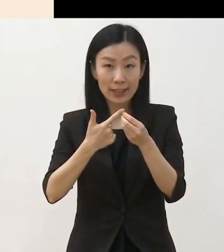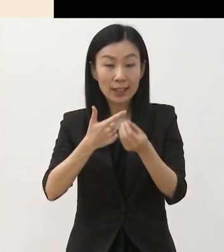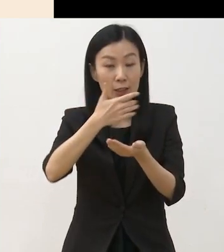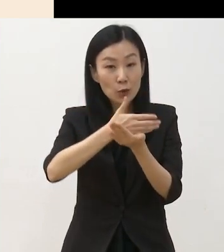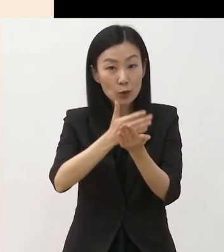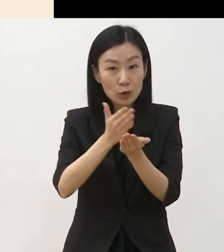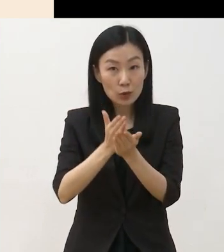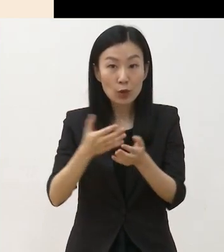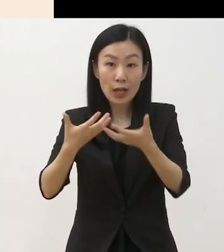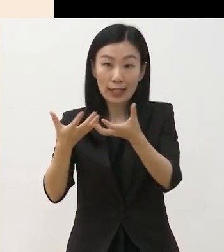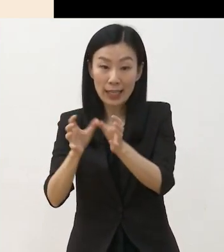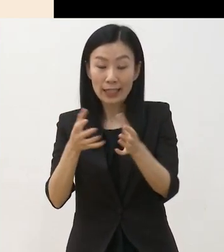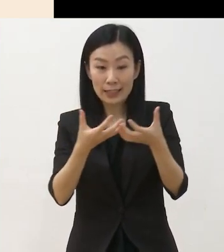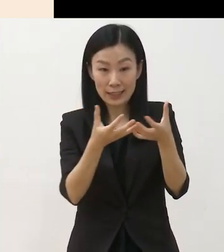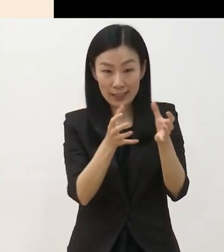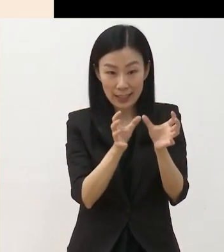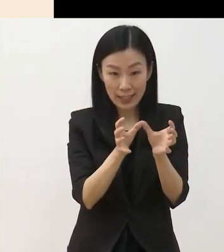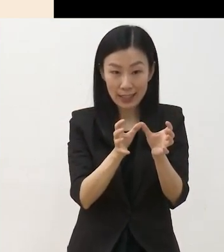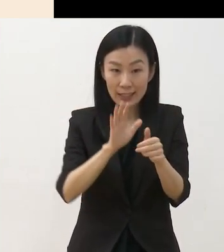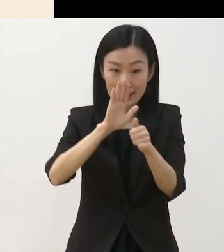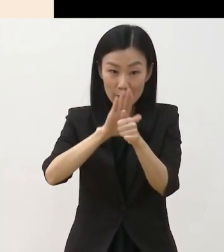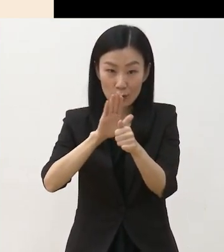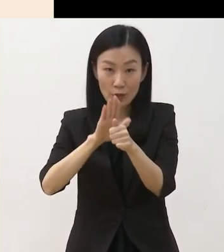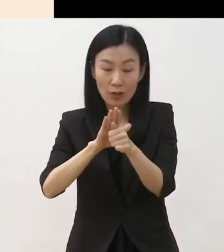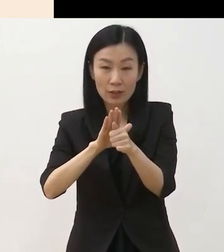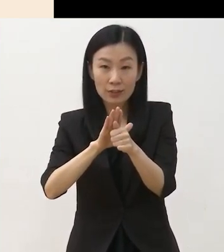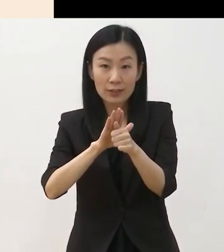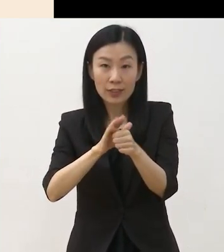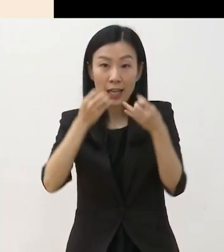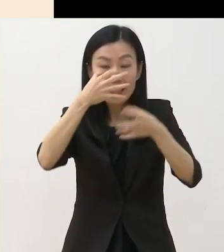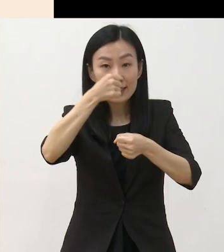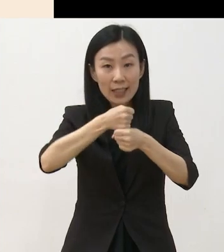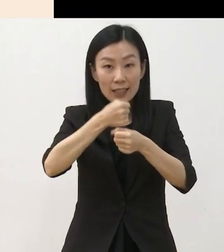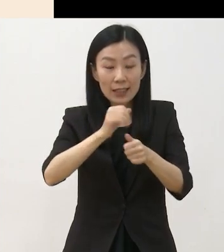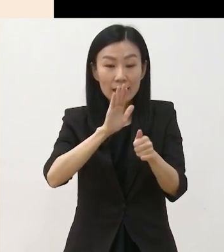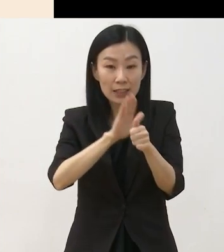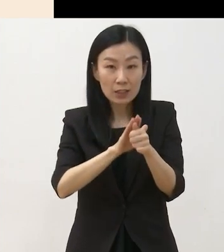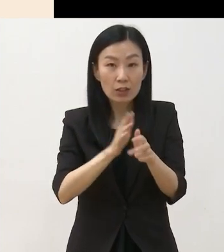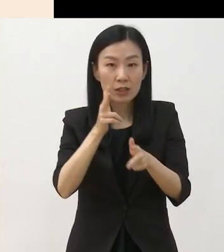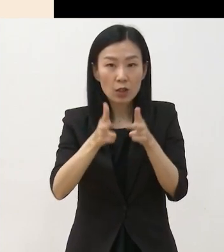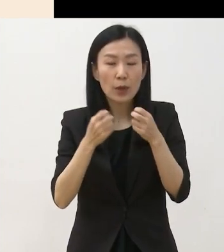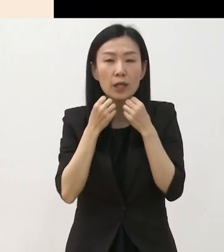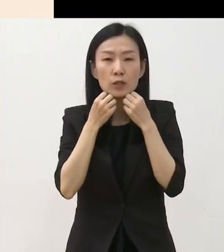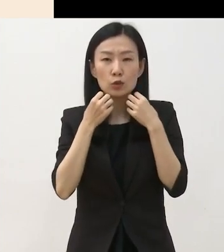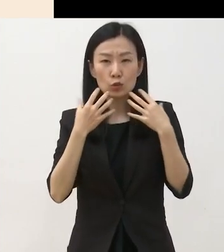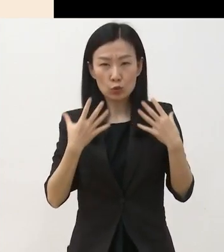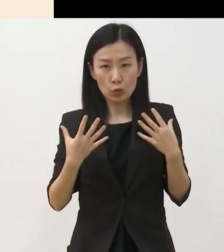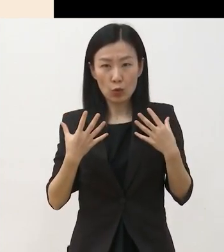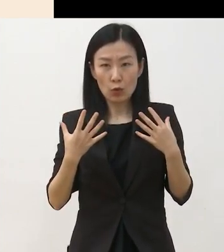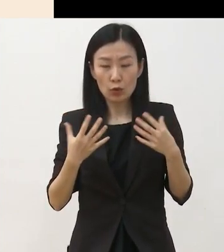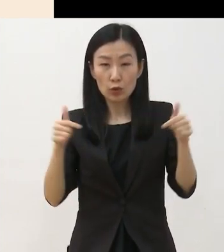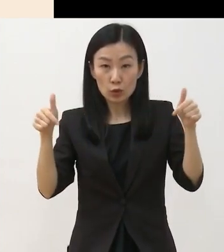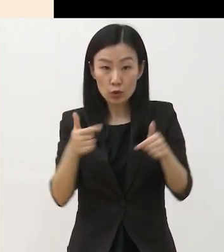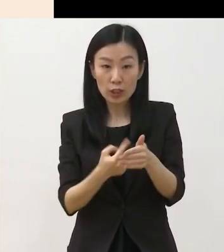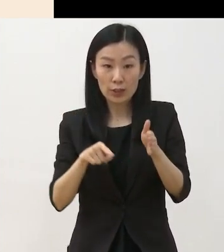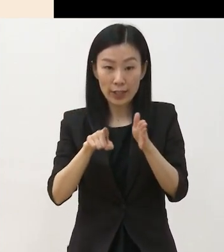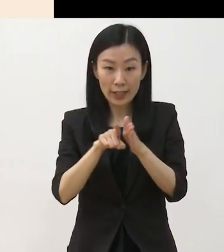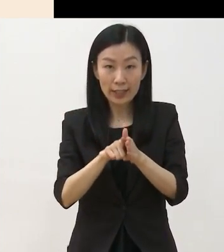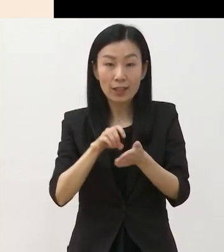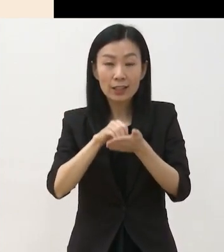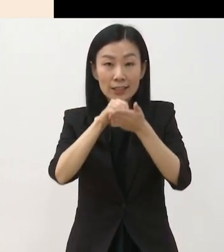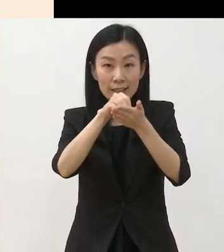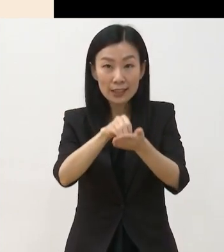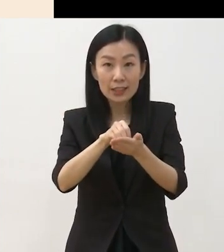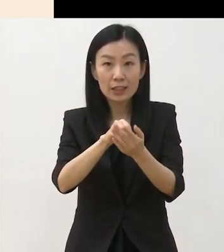단체별 균형 지원과 창작 지원 사업 간 중복성을 걷어내기 위해 신청 대상을